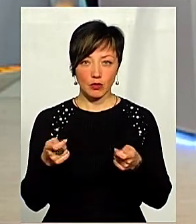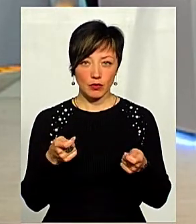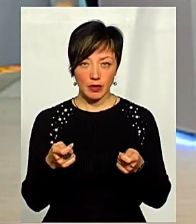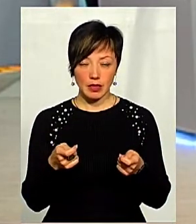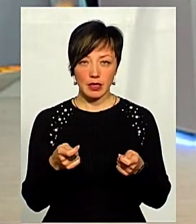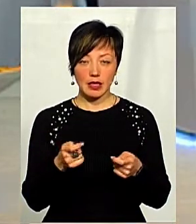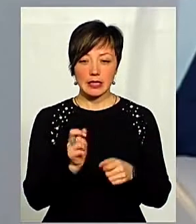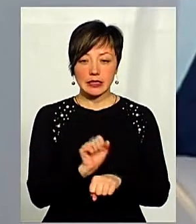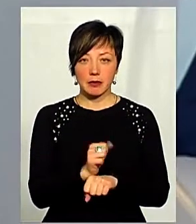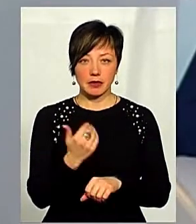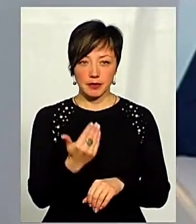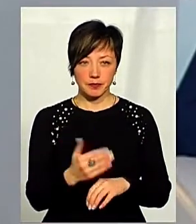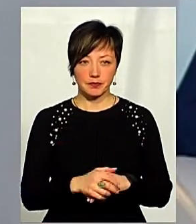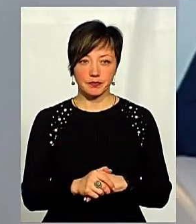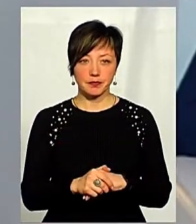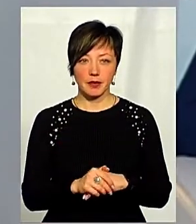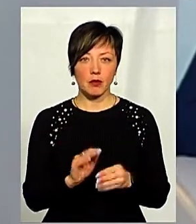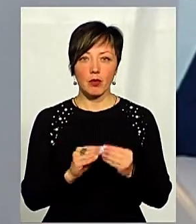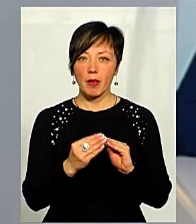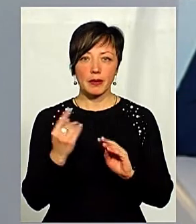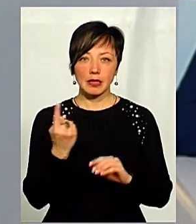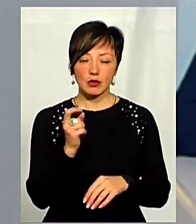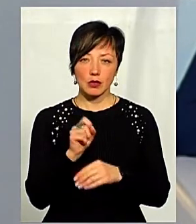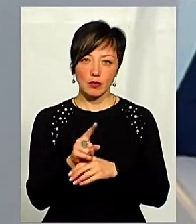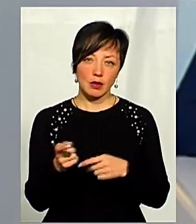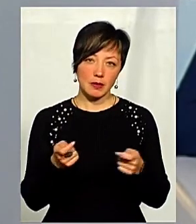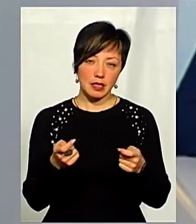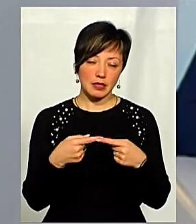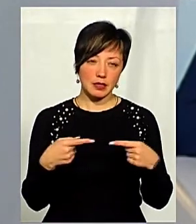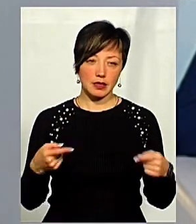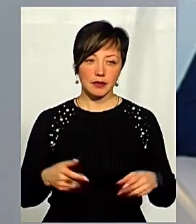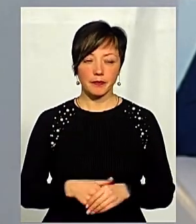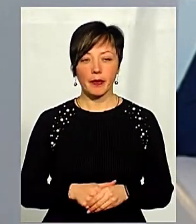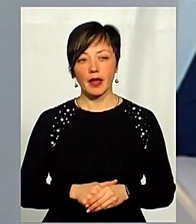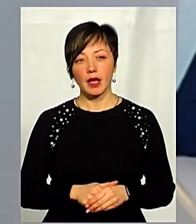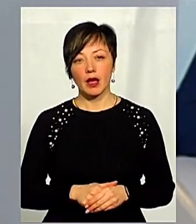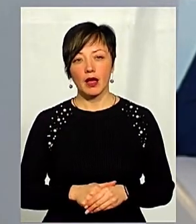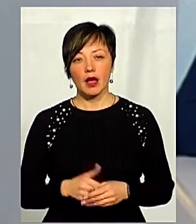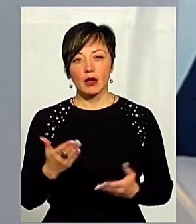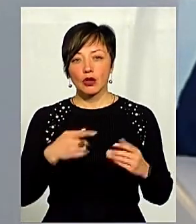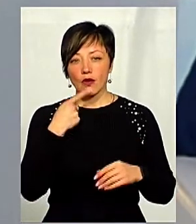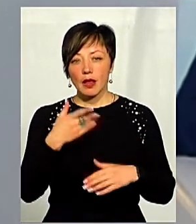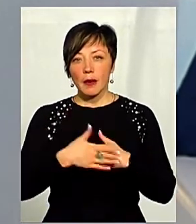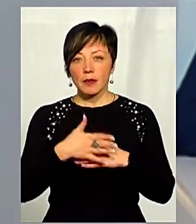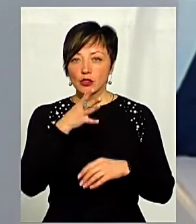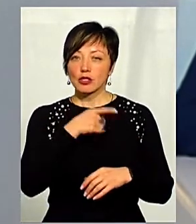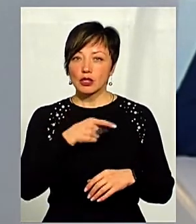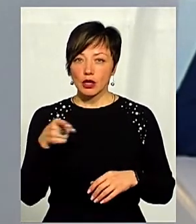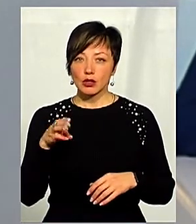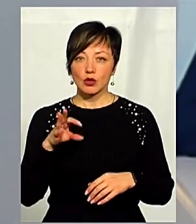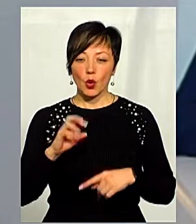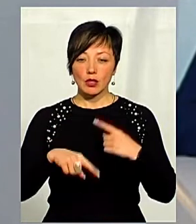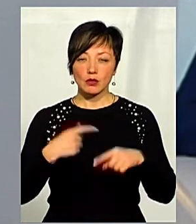маленька заминка, саме з їх сторони. Тут проблема не єдиного замовника, чи адміністрації, і так далі. Якщо ми говоримо, наприклад, про найближчий час, то